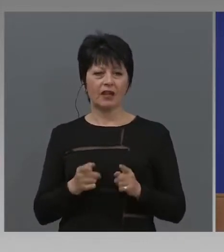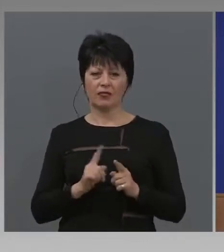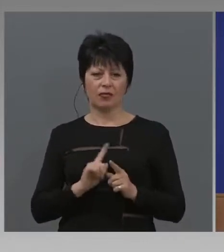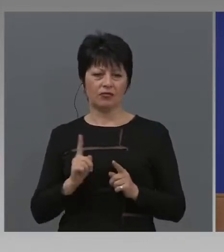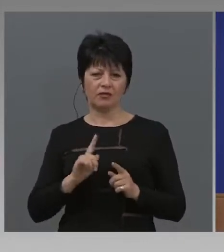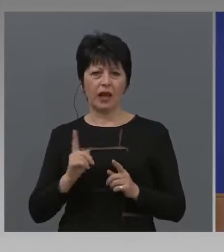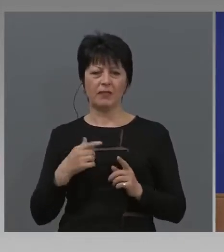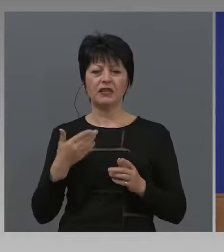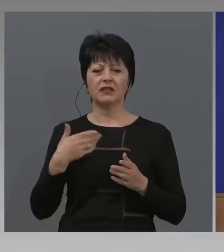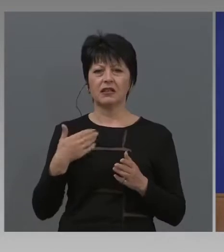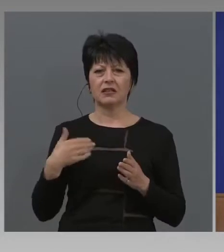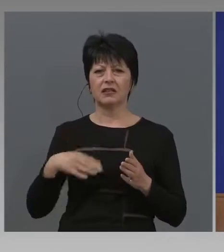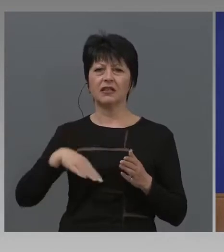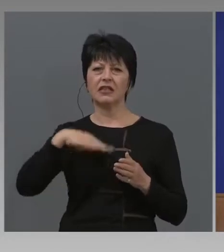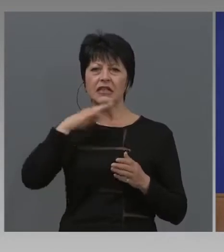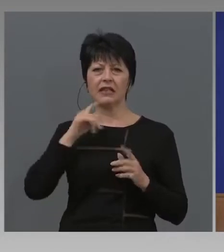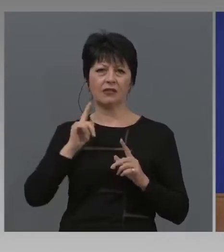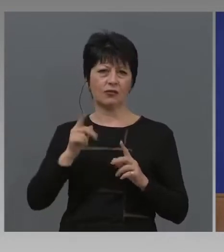да се стигне до съгласия,